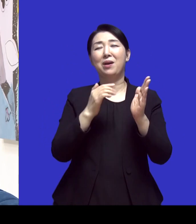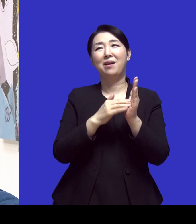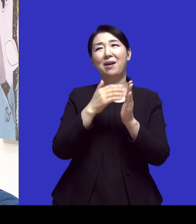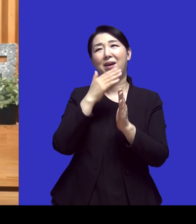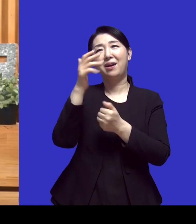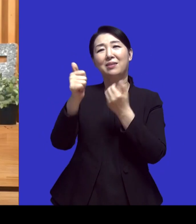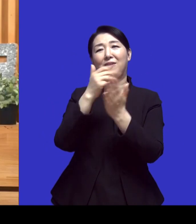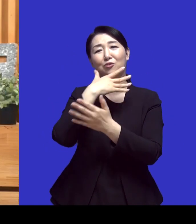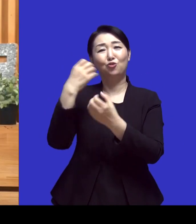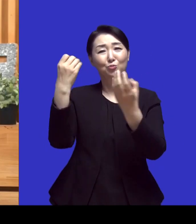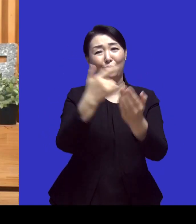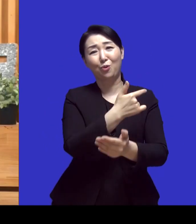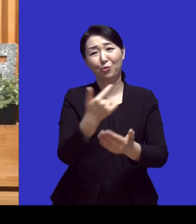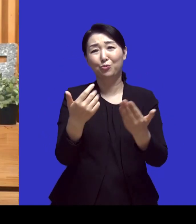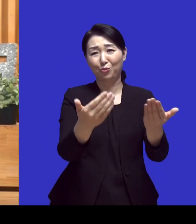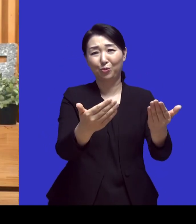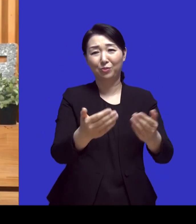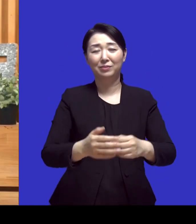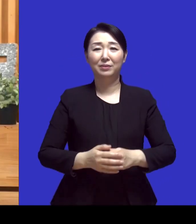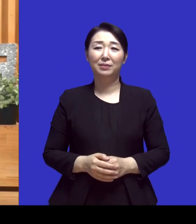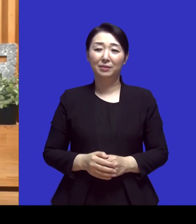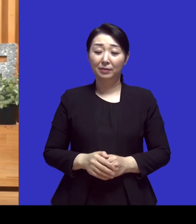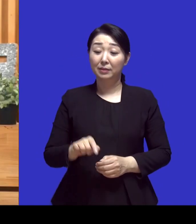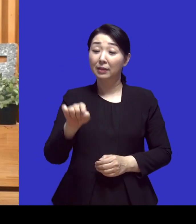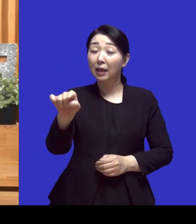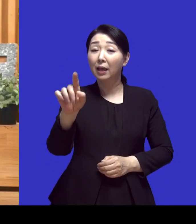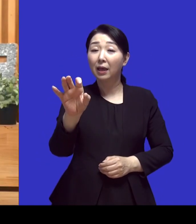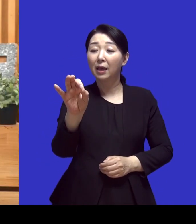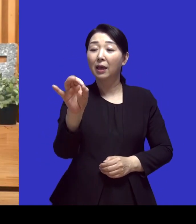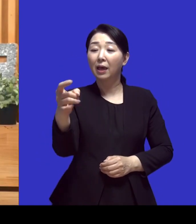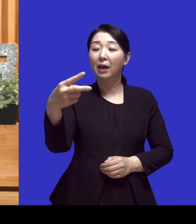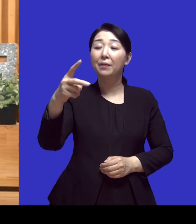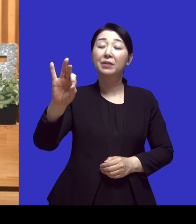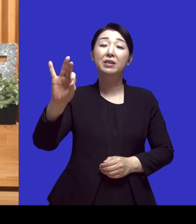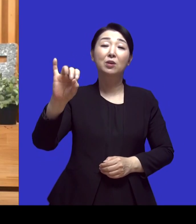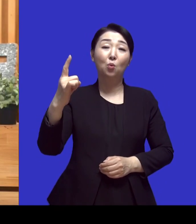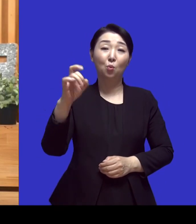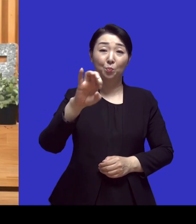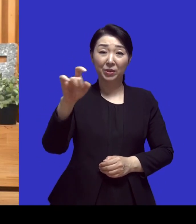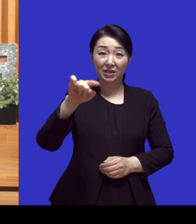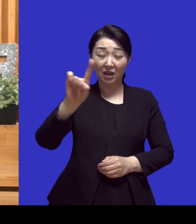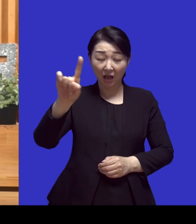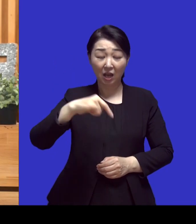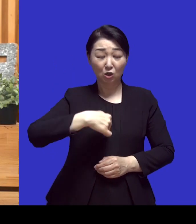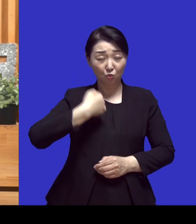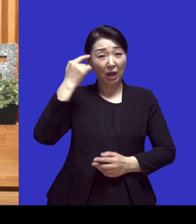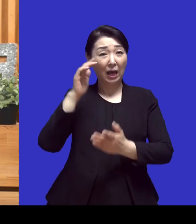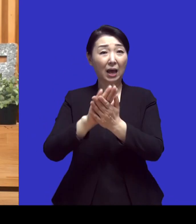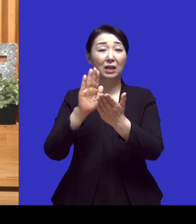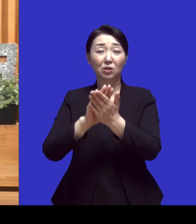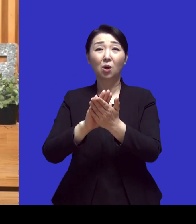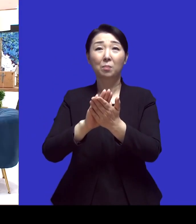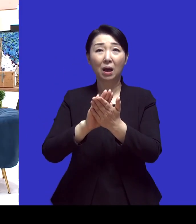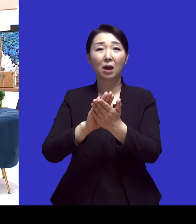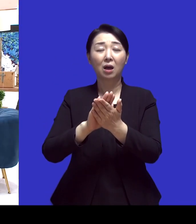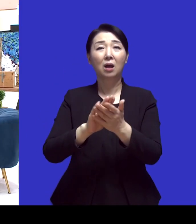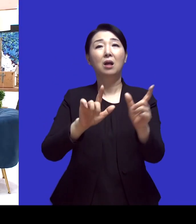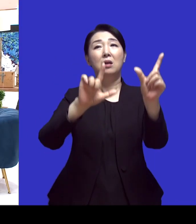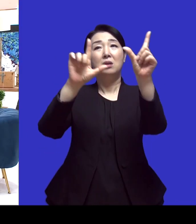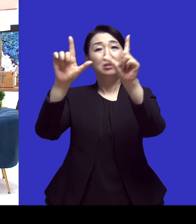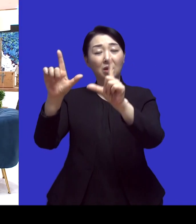주셨는데 어떻습니까? 제가 그 에디오피아에서 사실 자비량으로 성교사 생활을 하셨기 때문에 정말